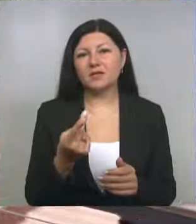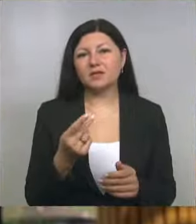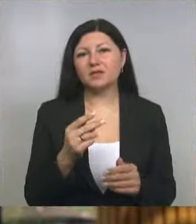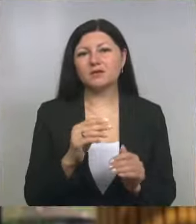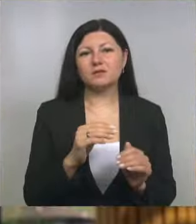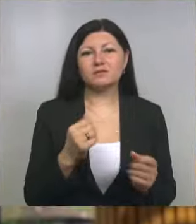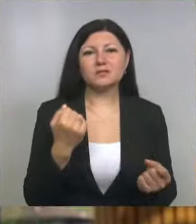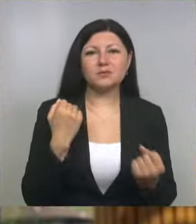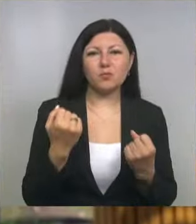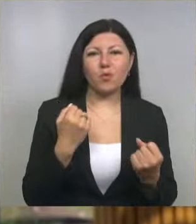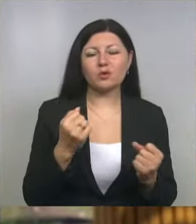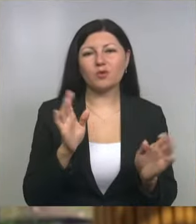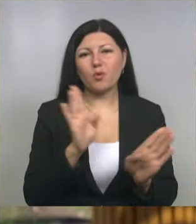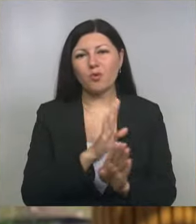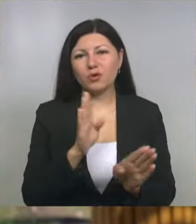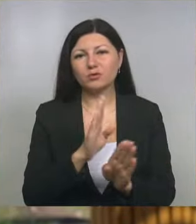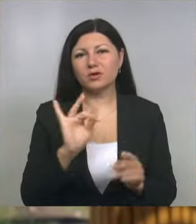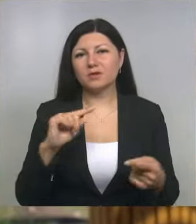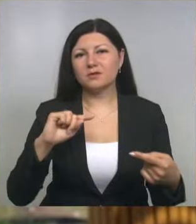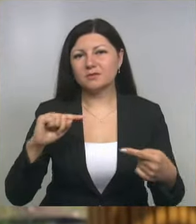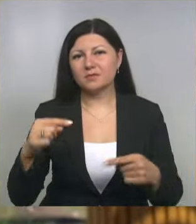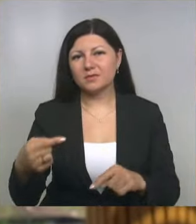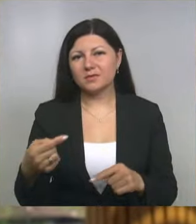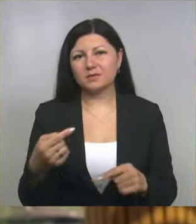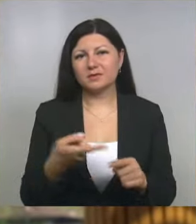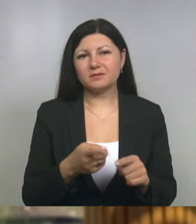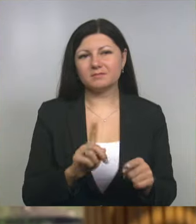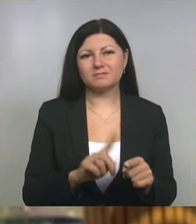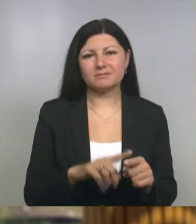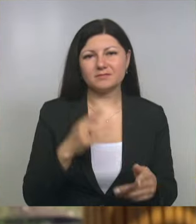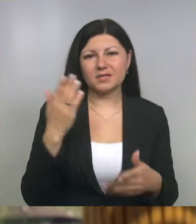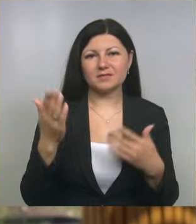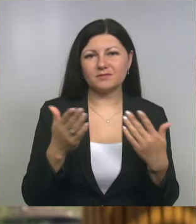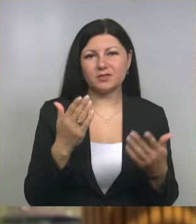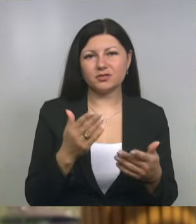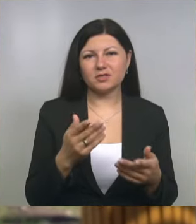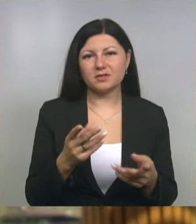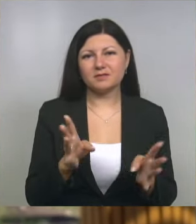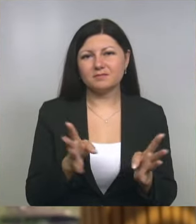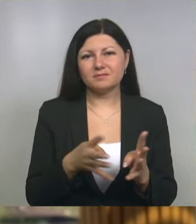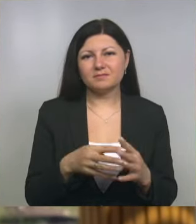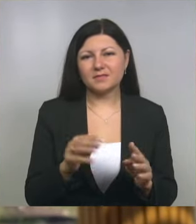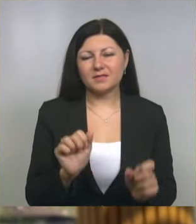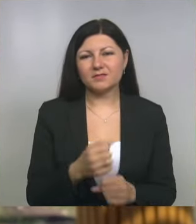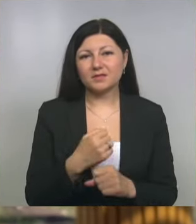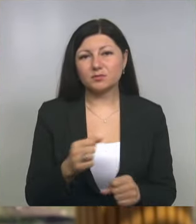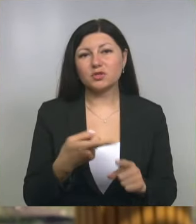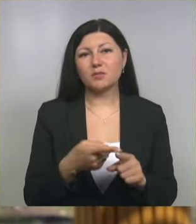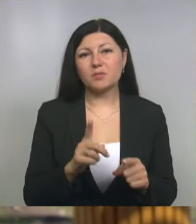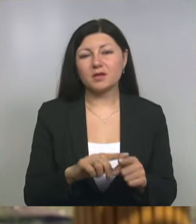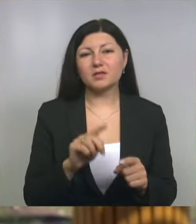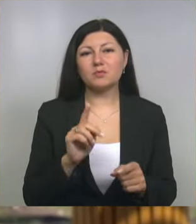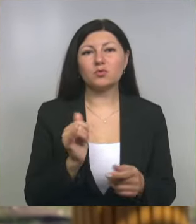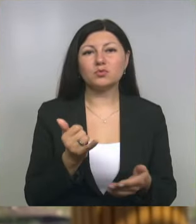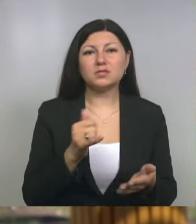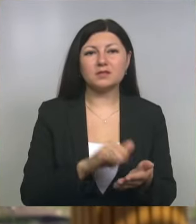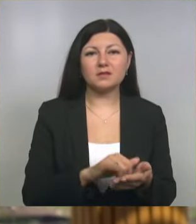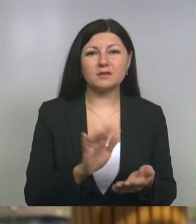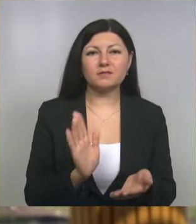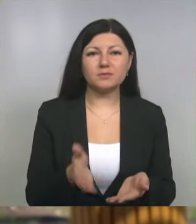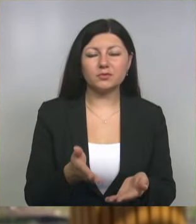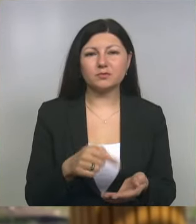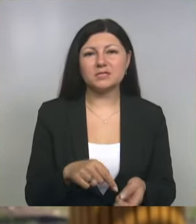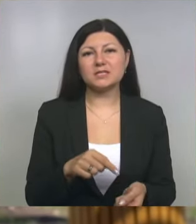спорт и отдых. С другой стороны, мангалы и сопутствующие развлечения. Поэтому принято решение демонтировать мангалы, установить здесь